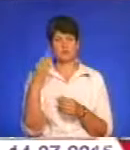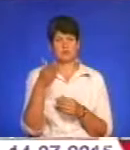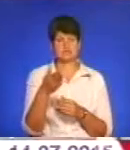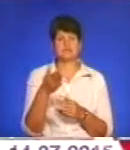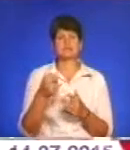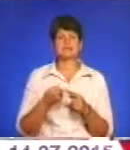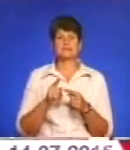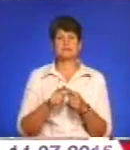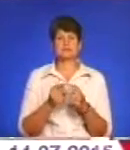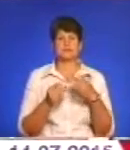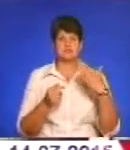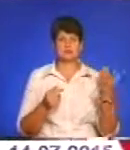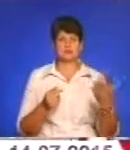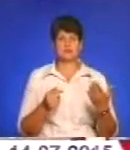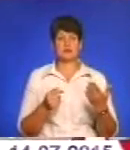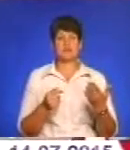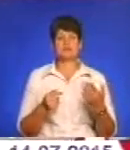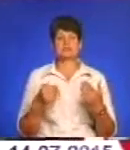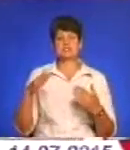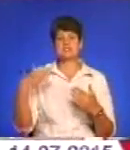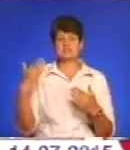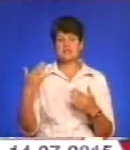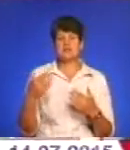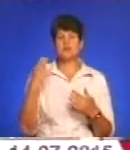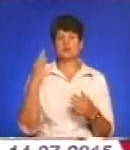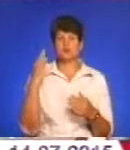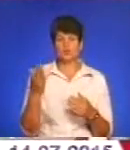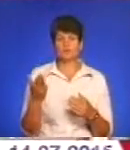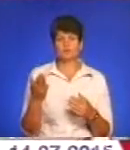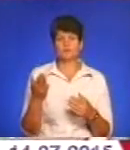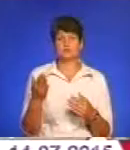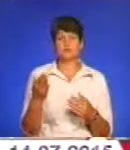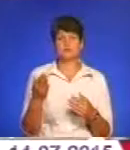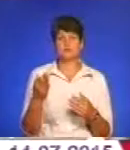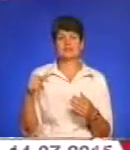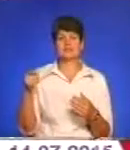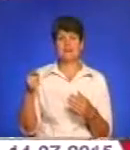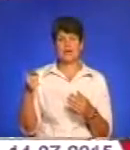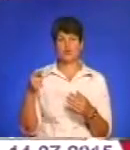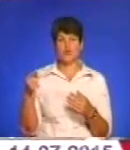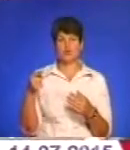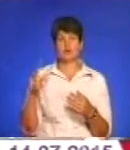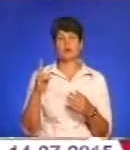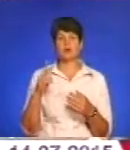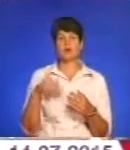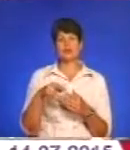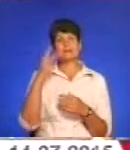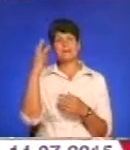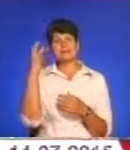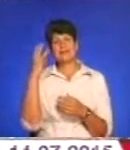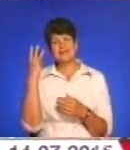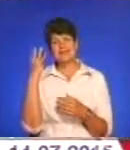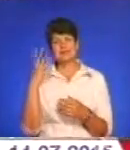покривається цією стороною. Збіцеля йдуть прочани з Тернополя, ті, що виходять з Хмельницького,